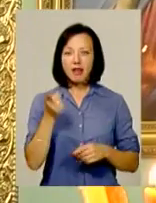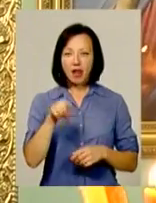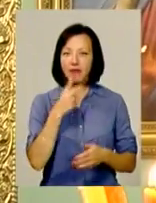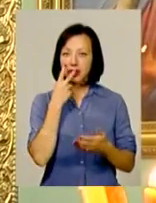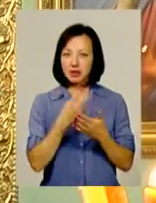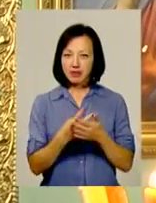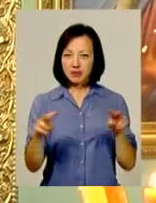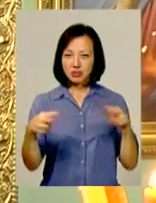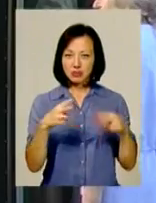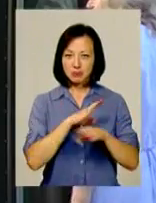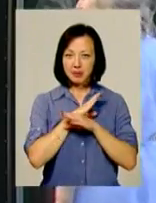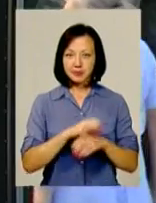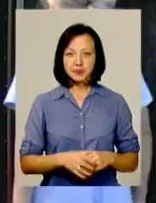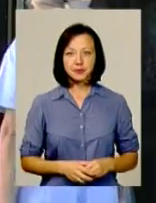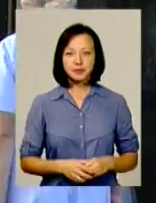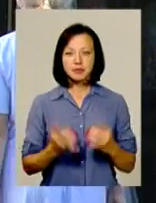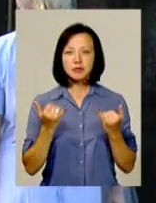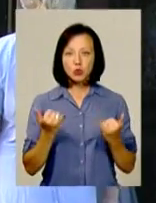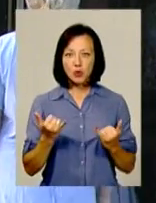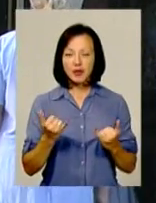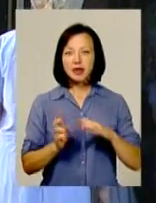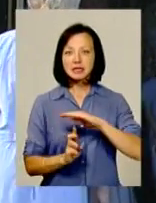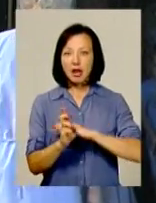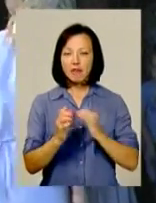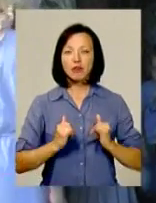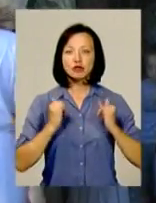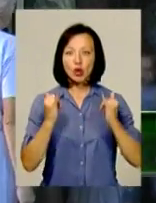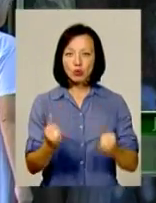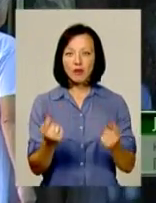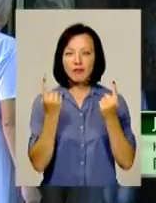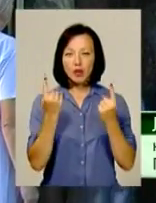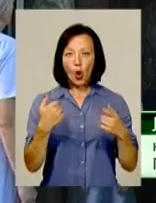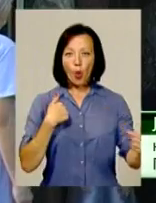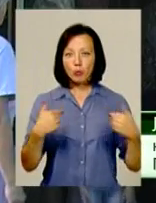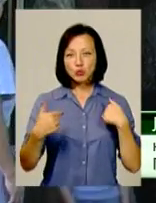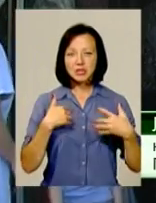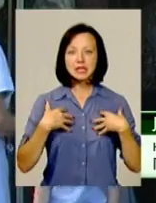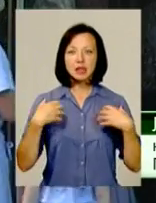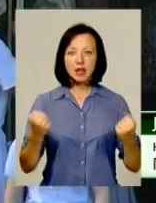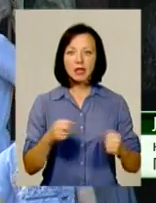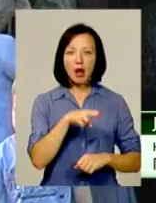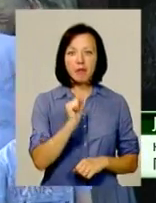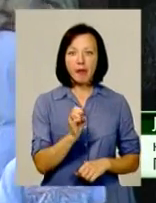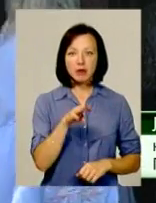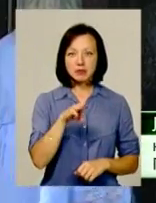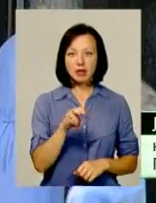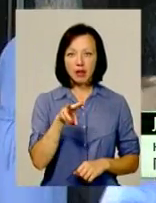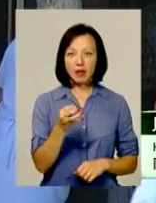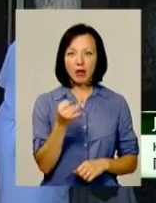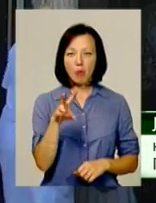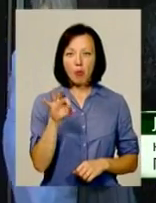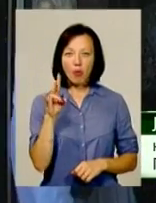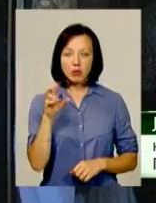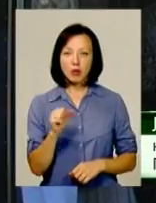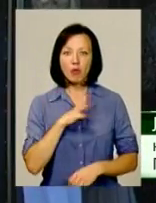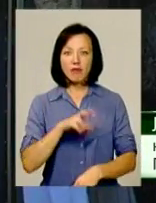дивлячись смерті в обличчя. Сьогодні Православна Церква вшановує святого великомученика, зцілителя Пантелеймона, який ще за свого земного життя